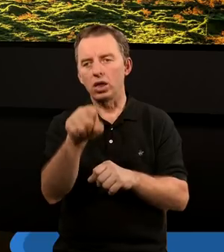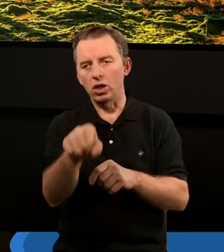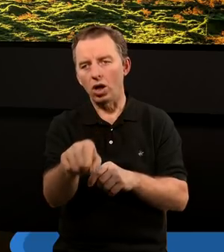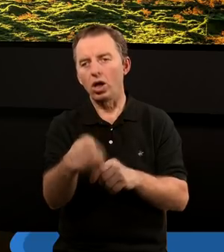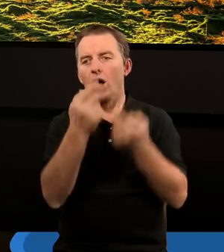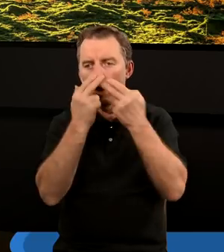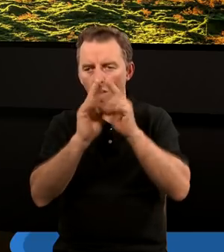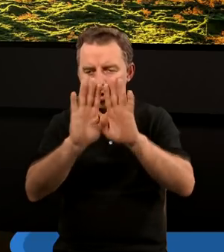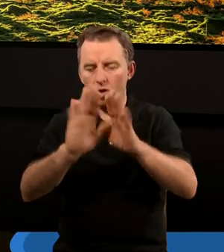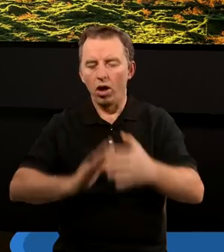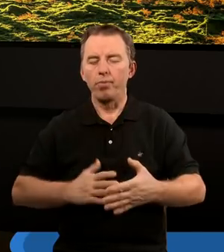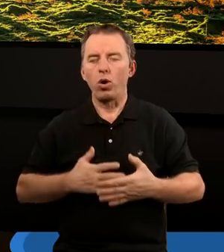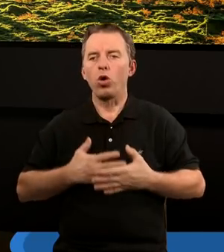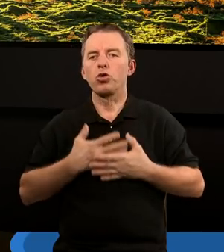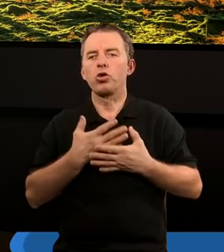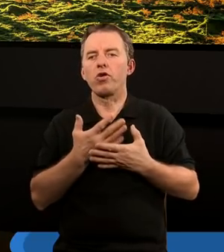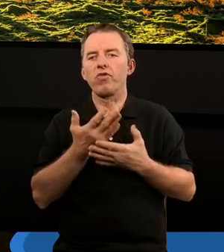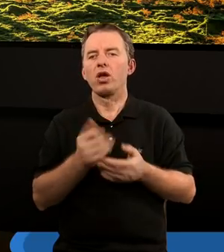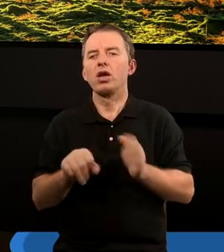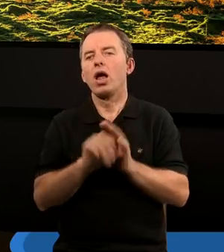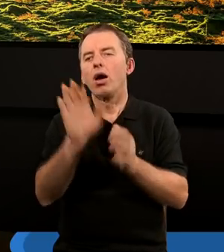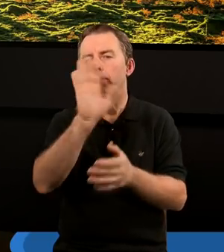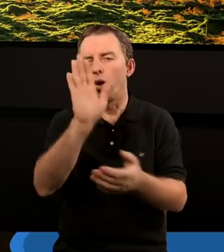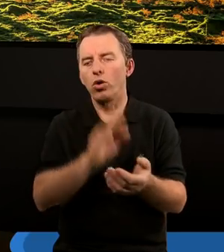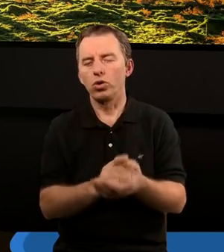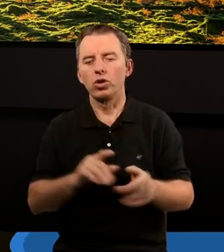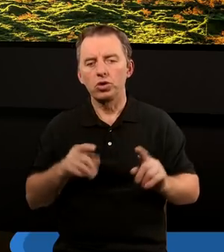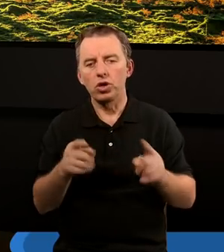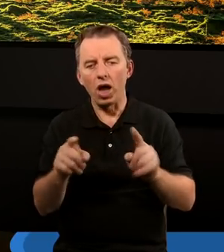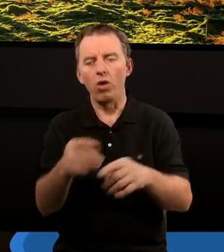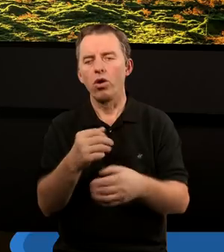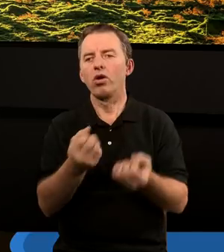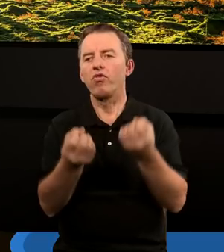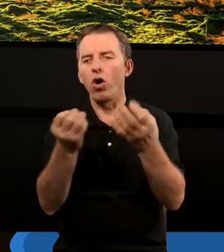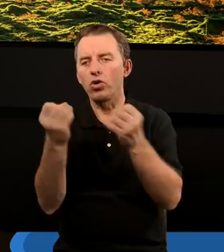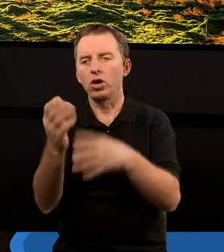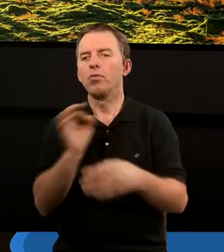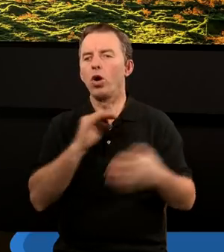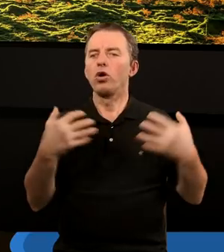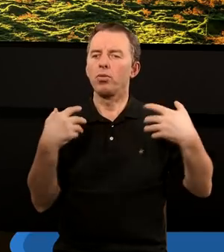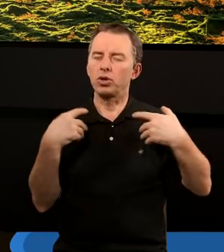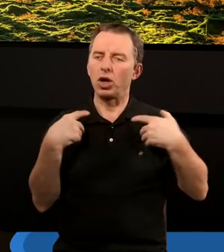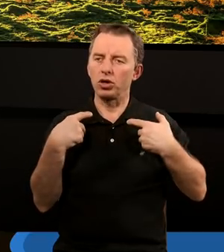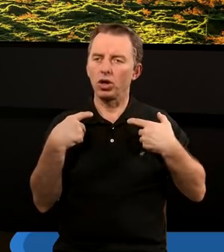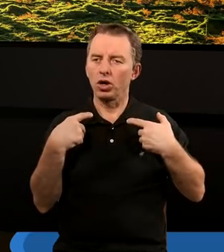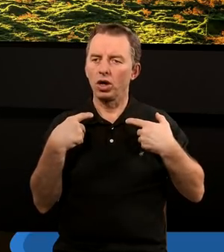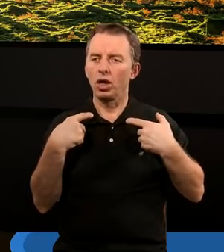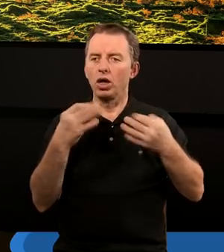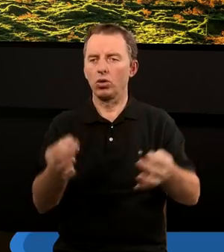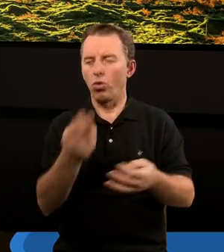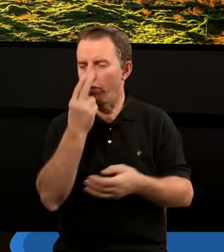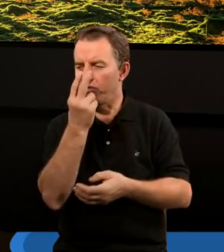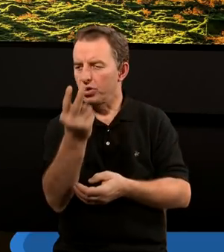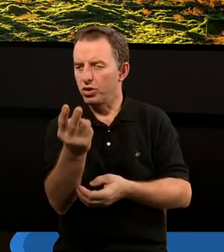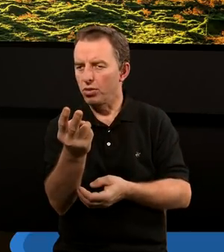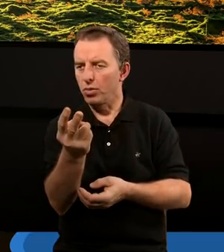okazywanie podziwu dla Bożych dzieł w ogóle i w moim życiu. Ale teraz tutaj